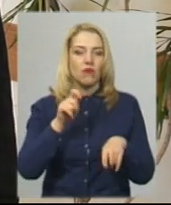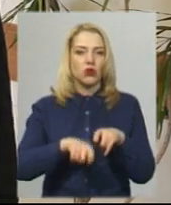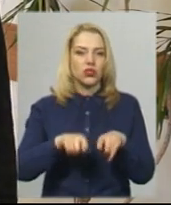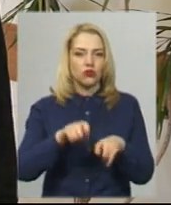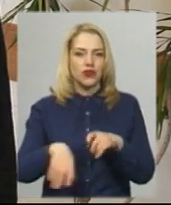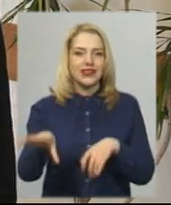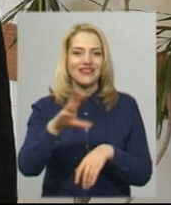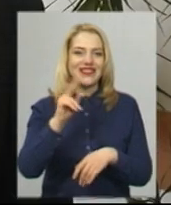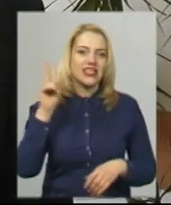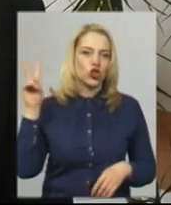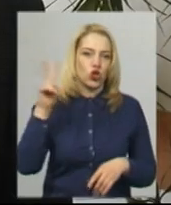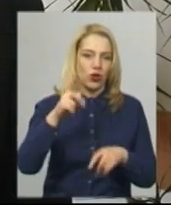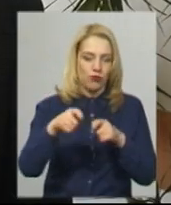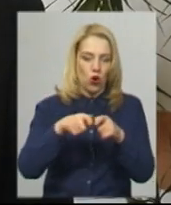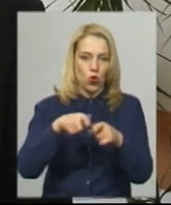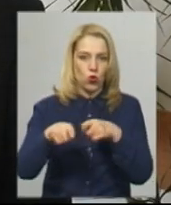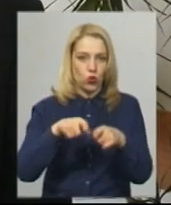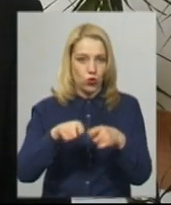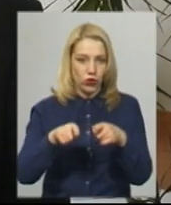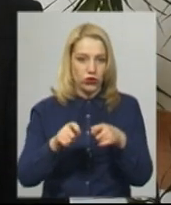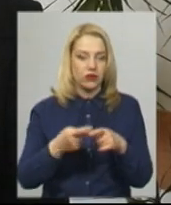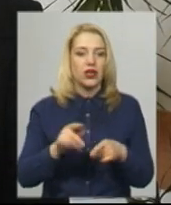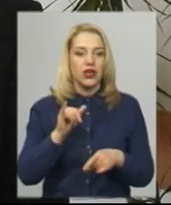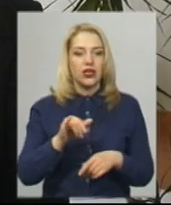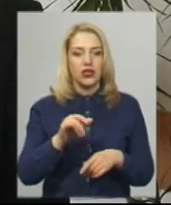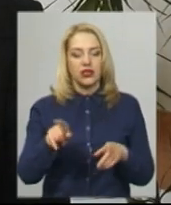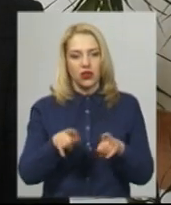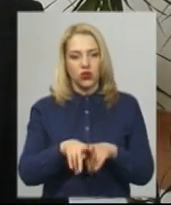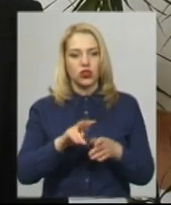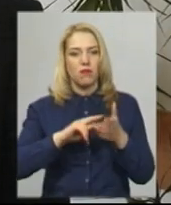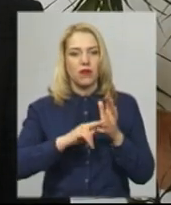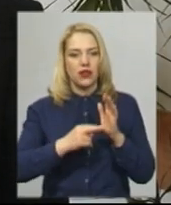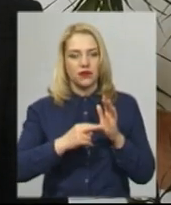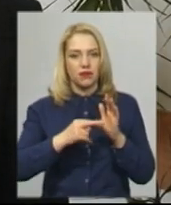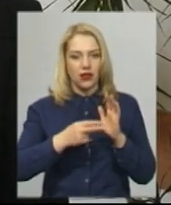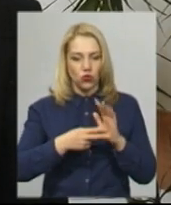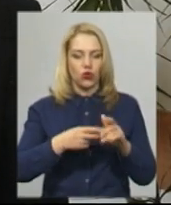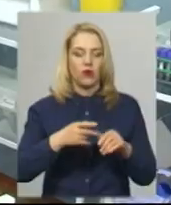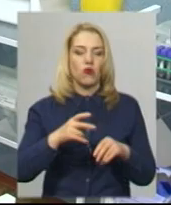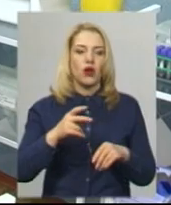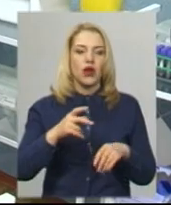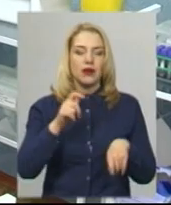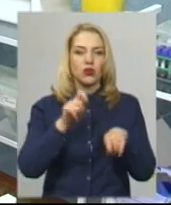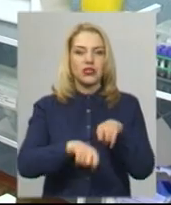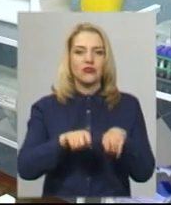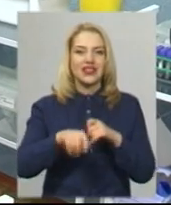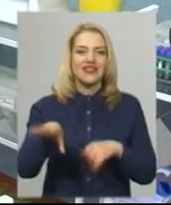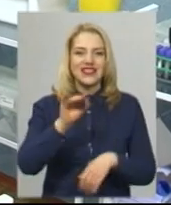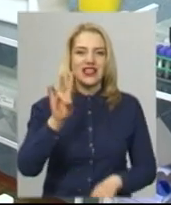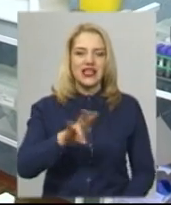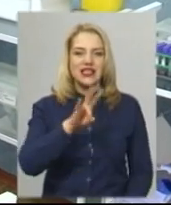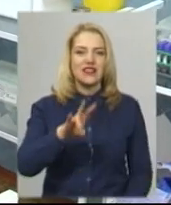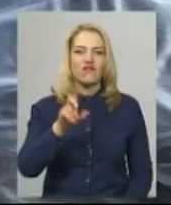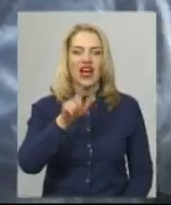громадського транспорту. Перед Великоднем ми плануємо протестувати всіх ще священників в наших храмах. А ще Борис Ткач